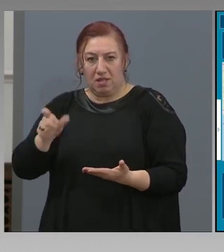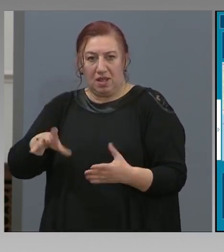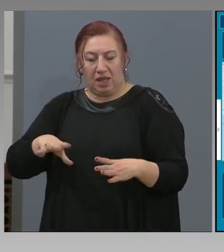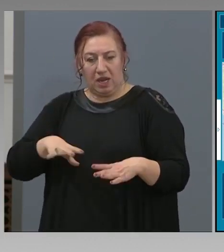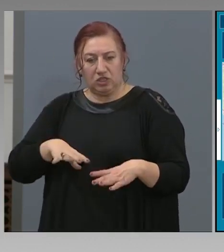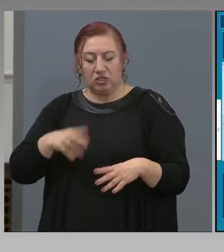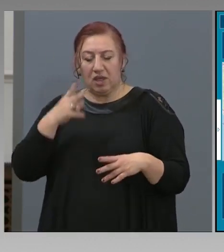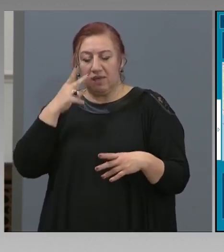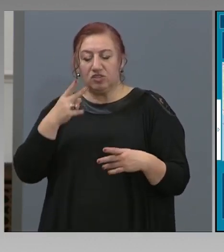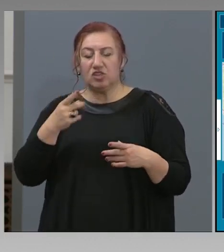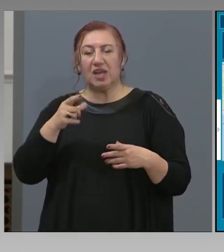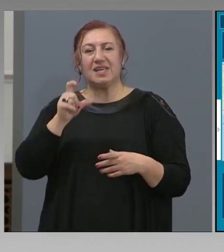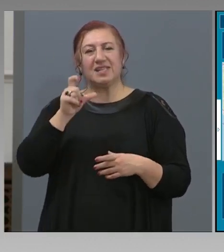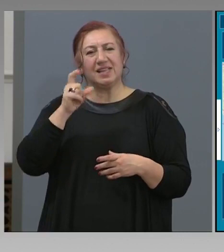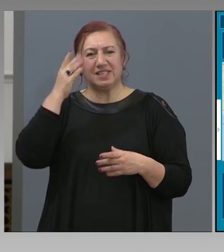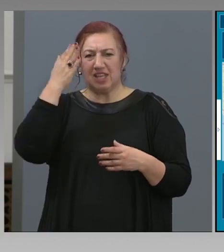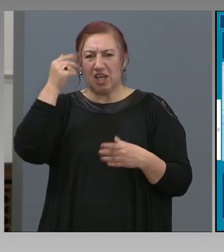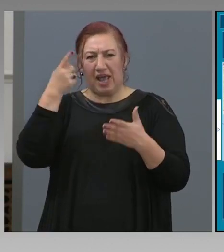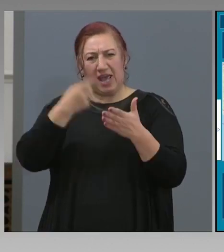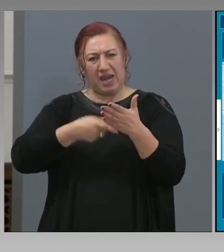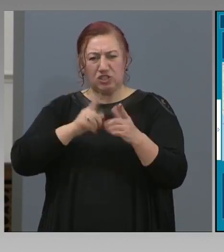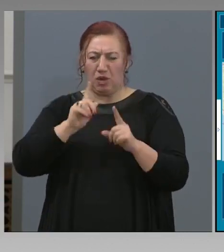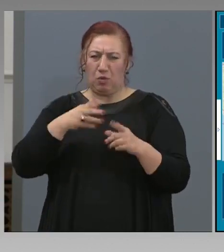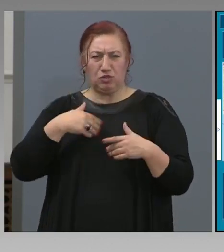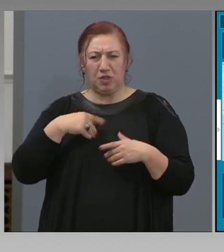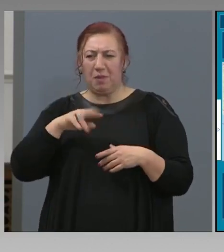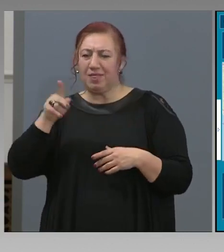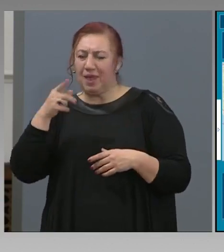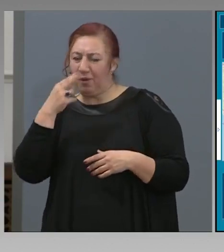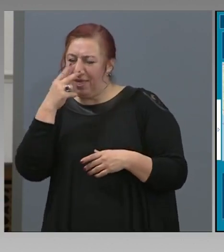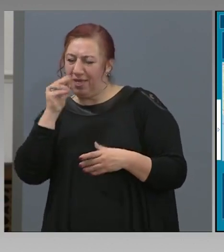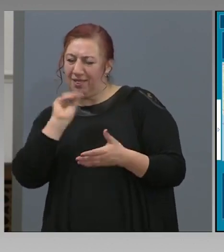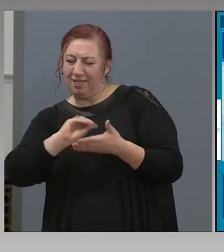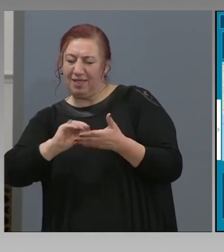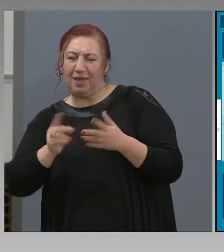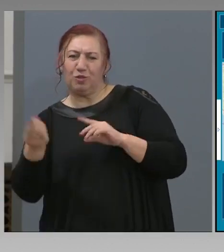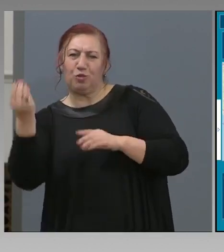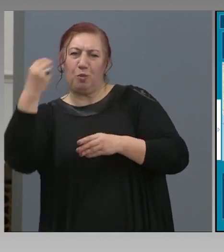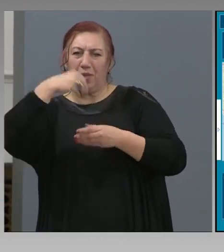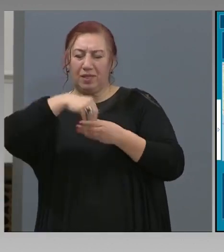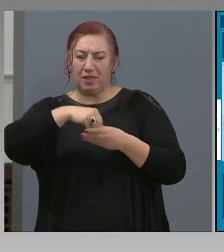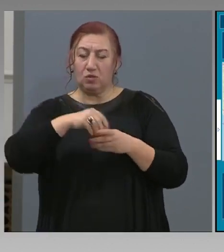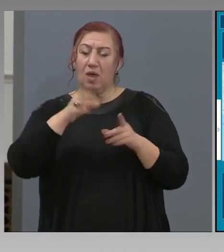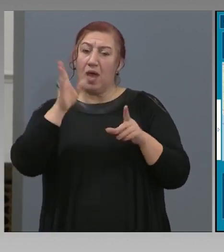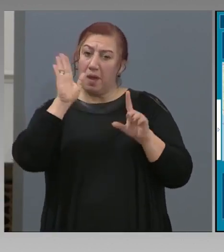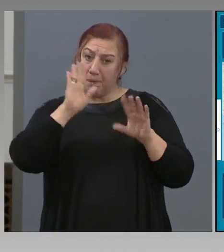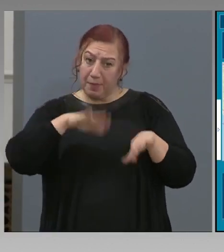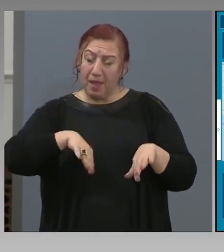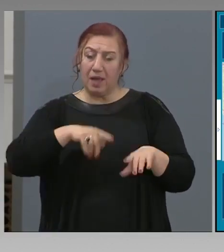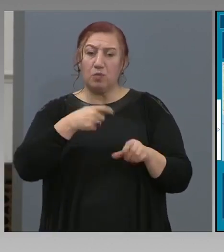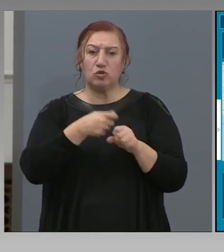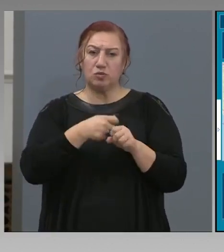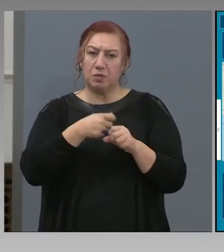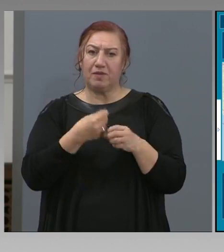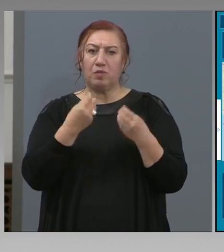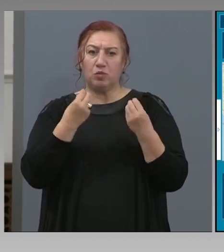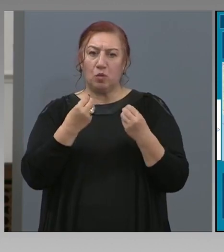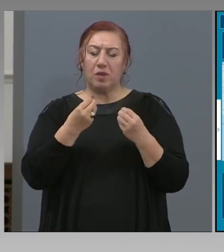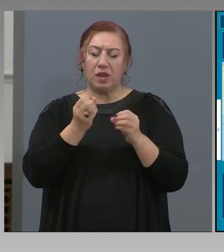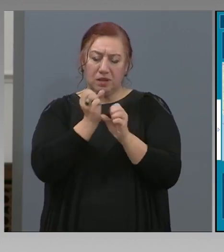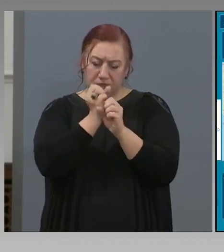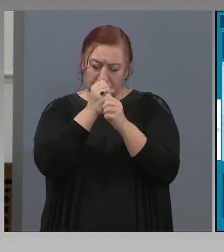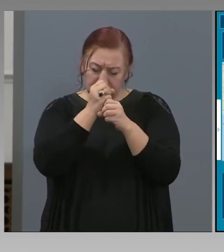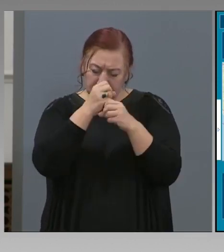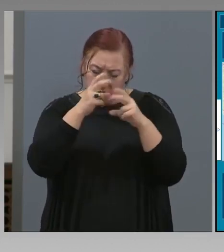отчитайки статистическа грешка за тези, които все пак са решили да изпратят грешни данни, пак ще може да се правят доста добри анализи